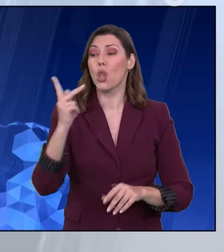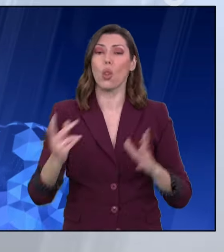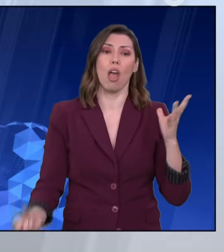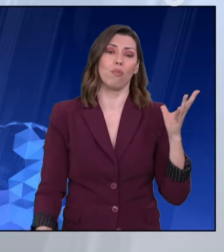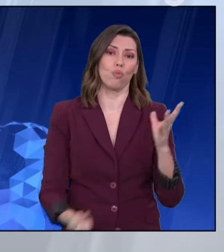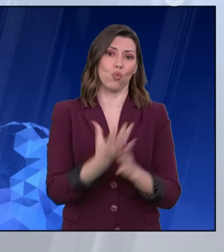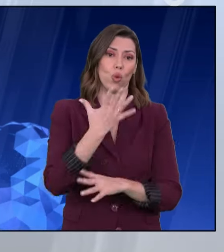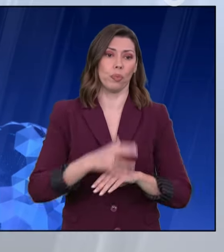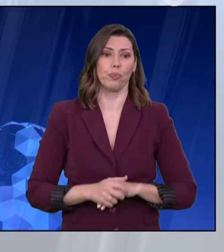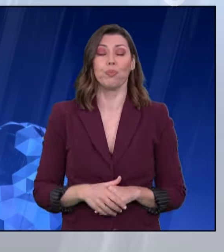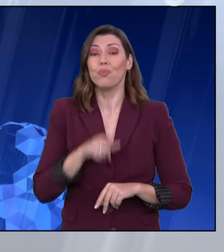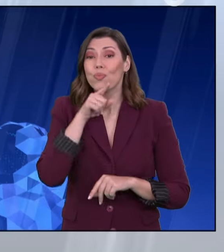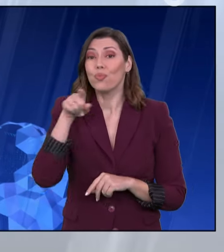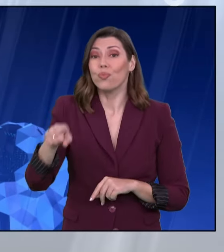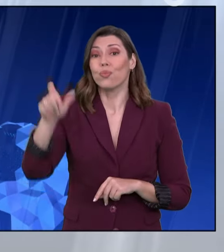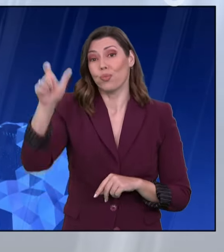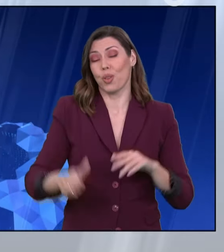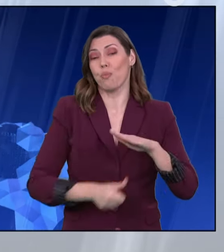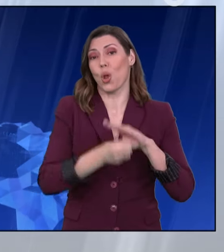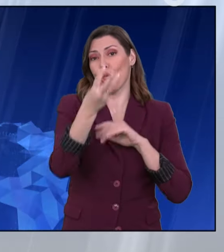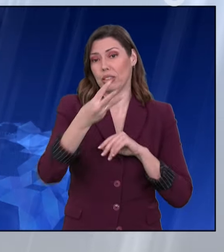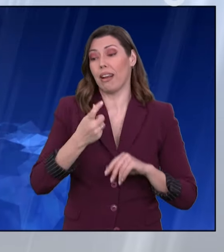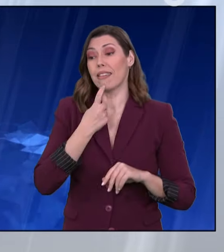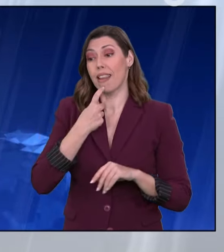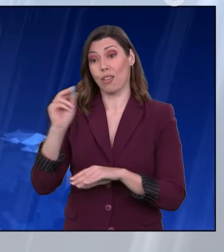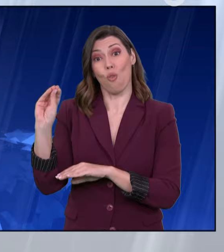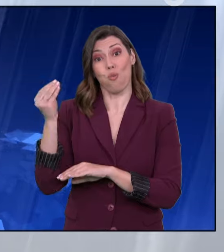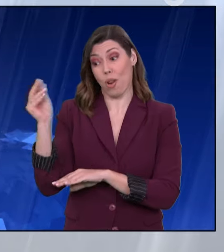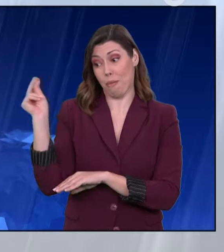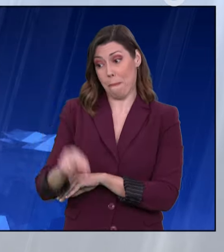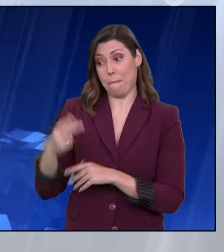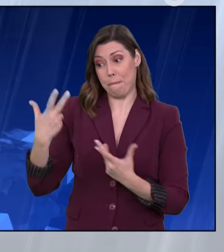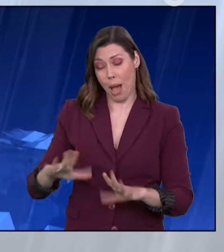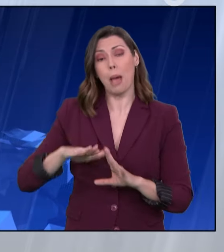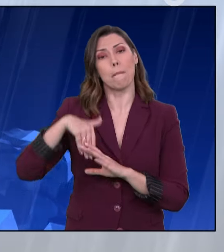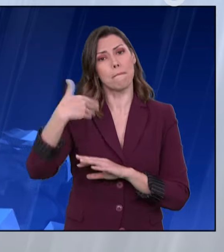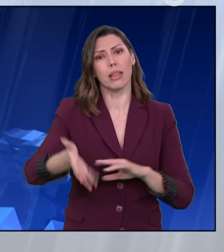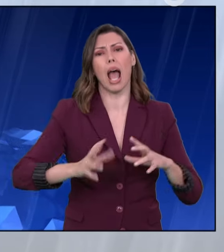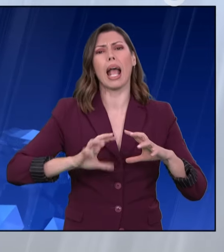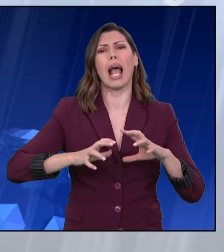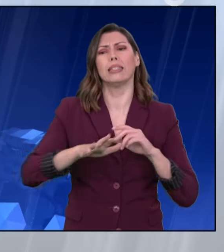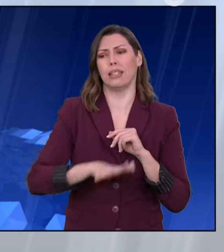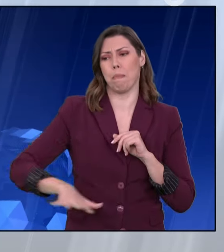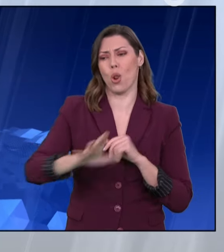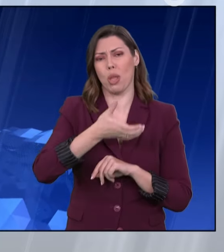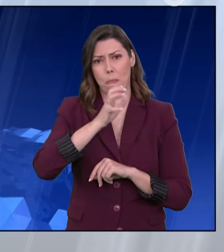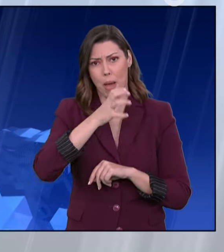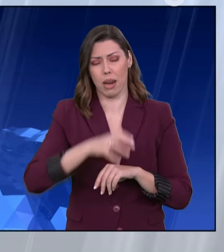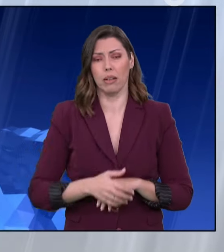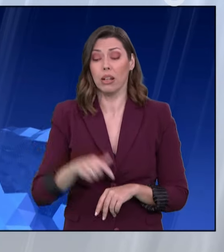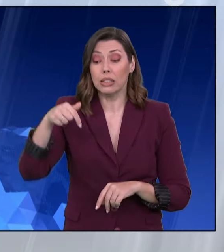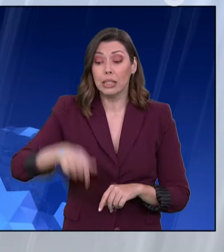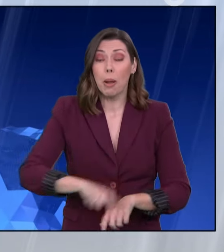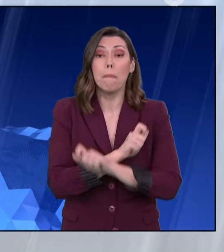Σε μπαρ στον Γκάζι βρέθηκε ο Στέφανος Κασελάκης μετά την υπερψήφιση του νομοσχεδίου μαζί με τον σύζυγό του Τάιλερ Μακμπέθ. Ένα είναι το μήνυμά μου σήμερα. Είναι στους